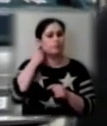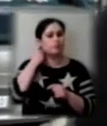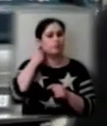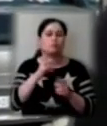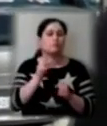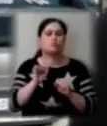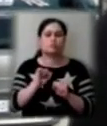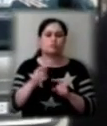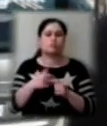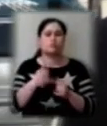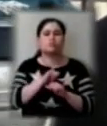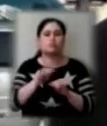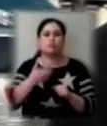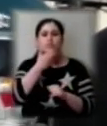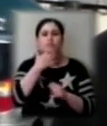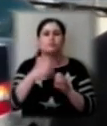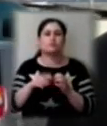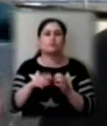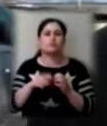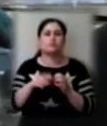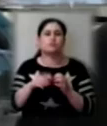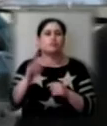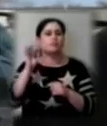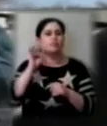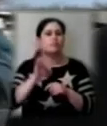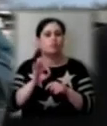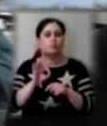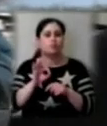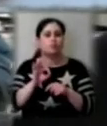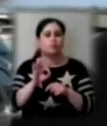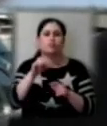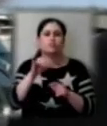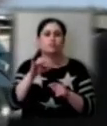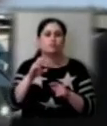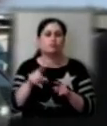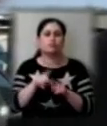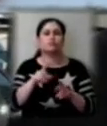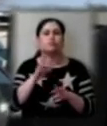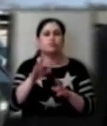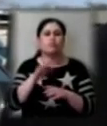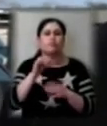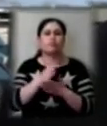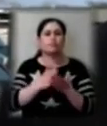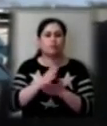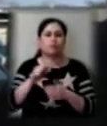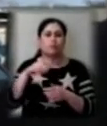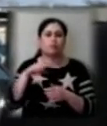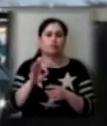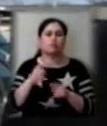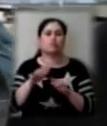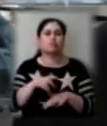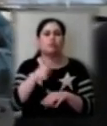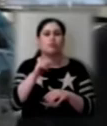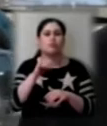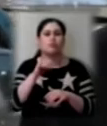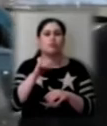поширювати маски серед людей похилого віку. До нас вже зверталися з Лазурного, вийшли нас і ветерани АТО, і місцева громадськість, яка просить